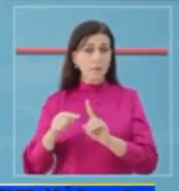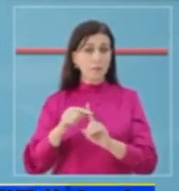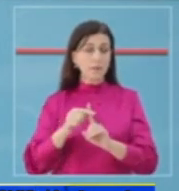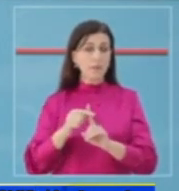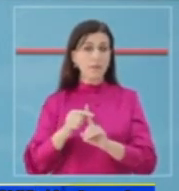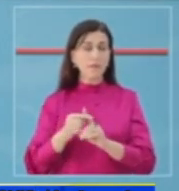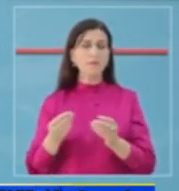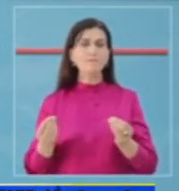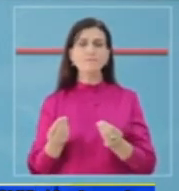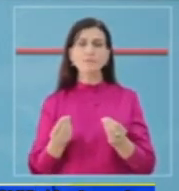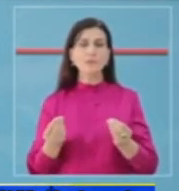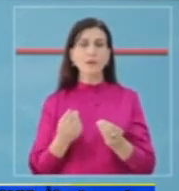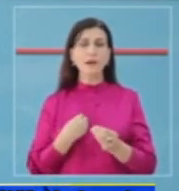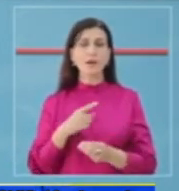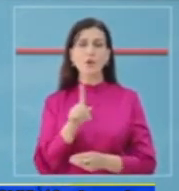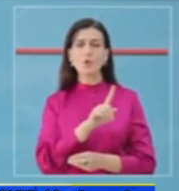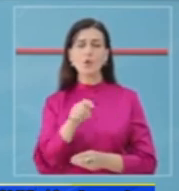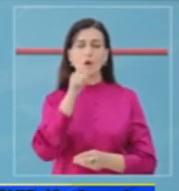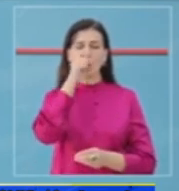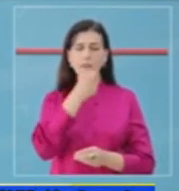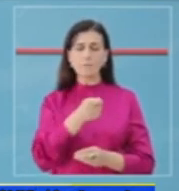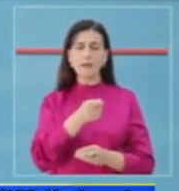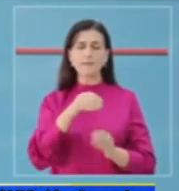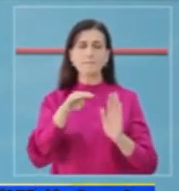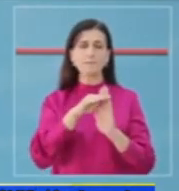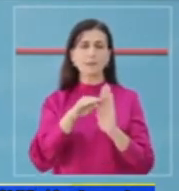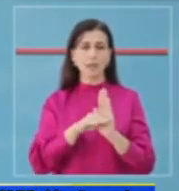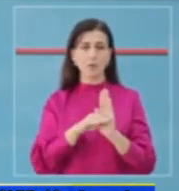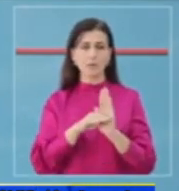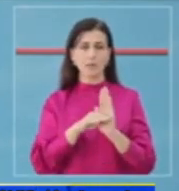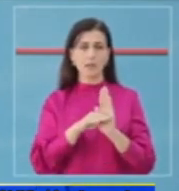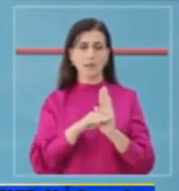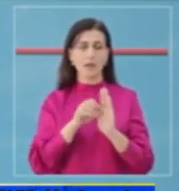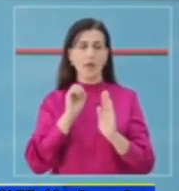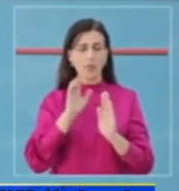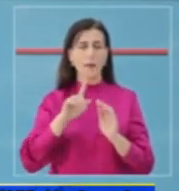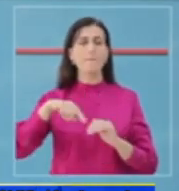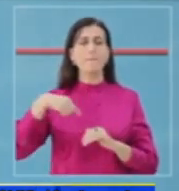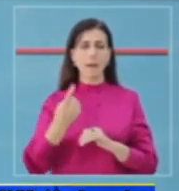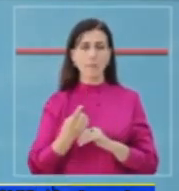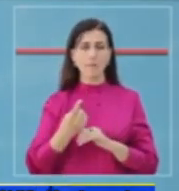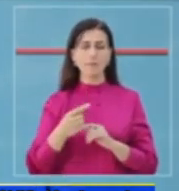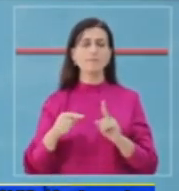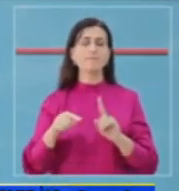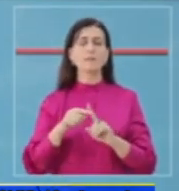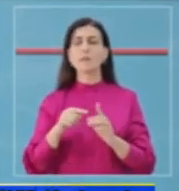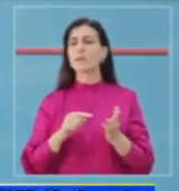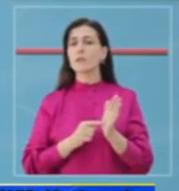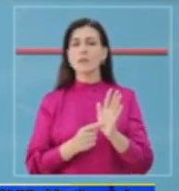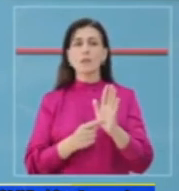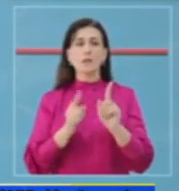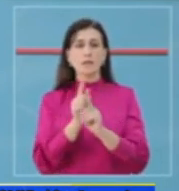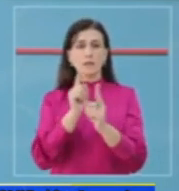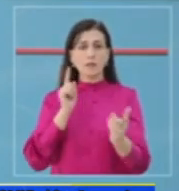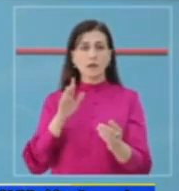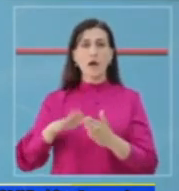shfaqje e mos respektimit të shumë regullave, e them edhe njerë të distancimit fizik,